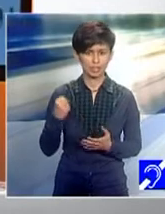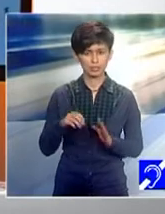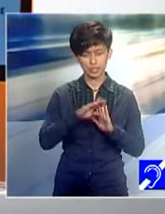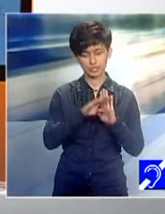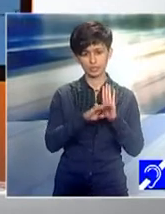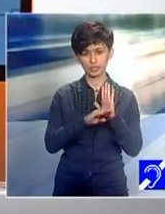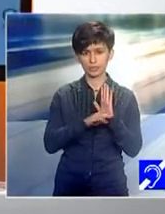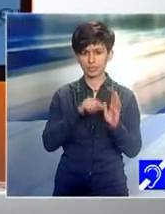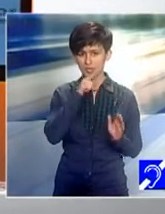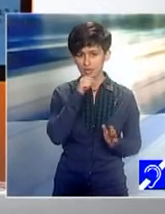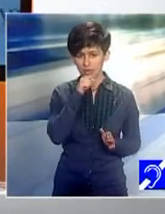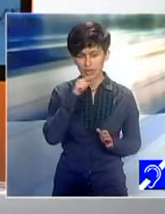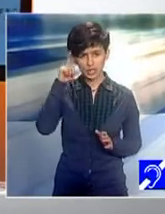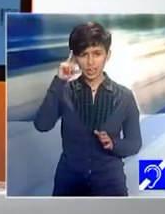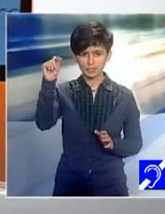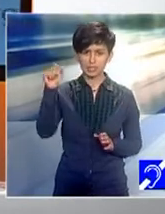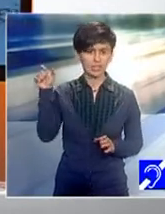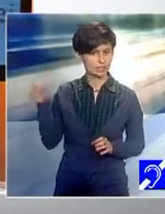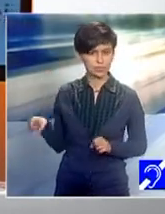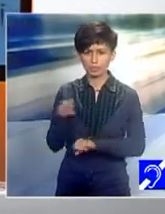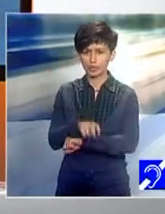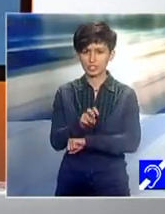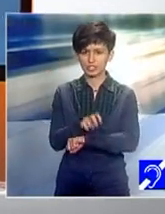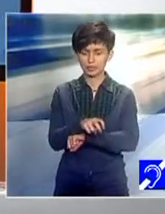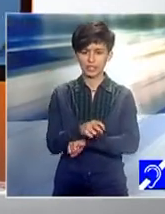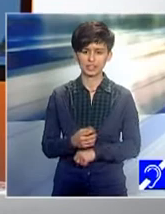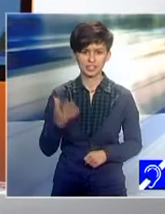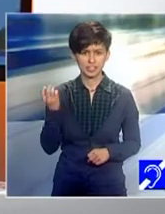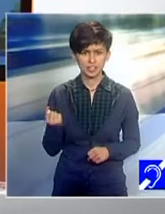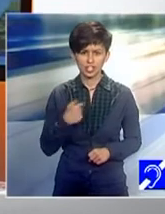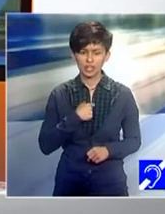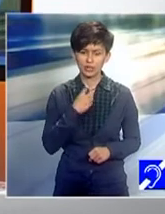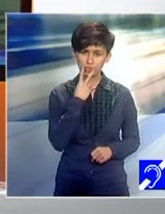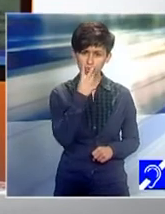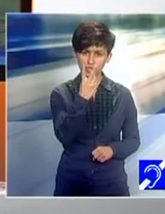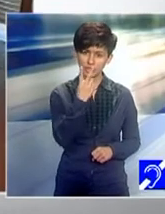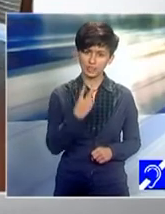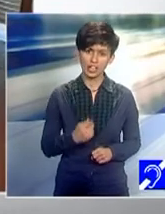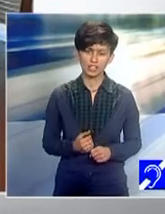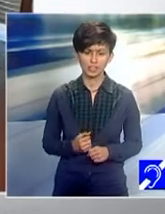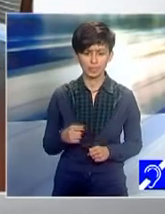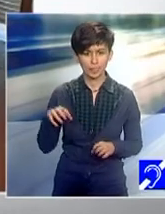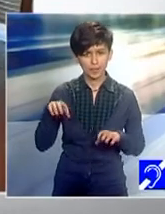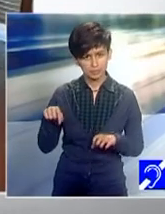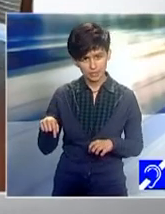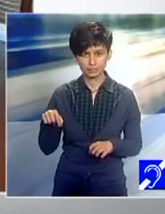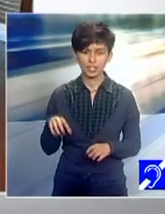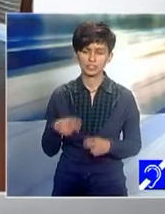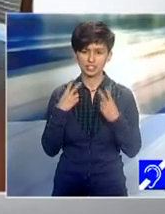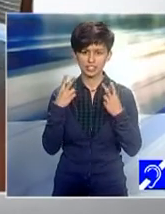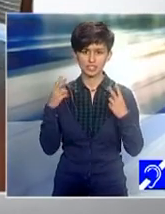-ați dus pe cei șase participanți, ce anume au putut ei surprinde prin aceste vizite.